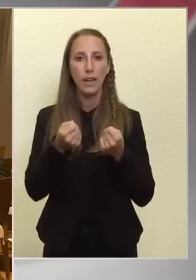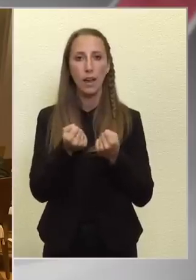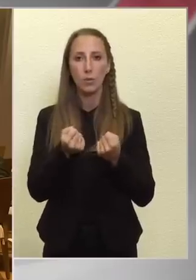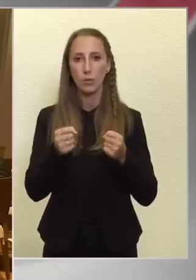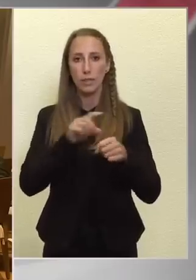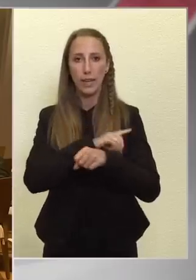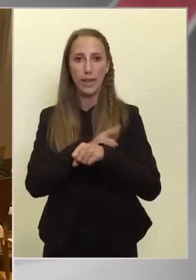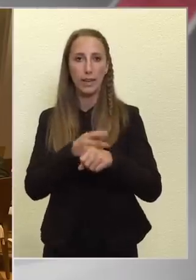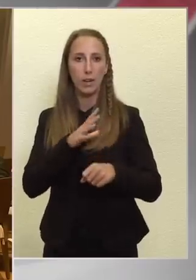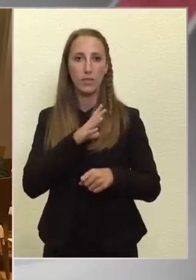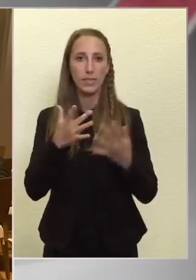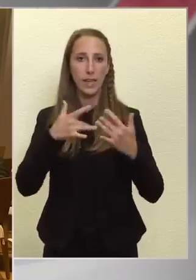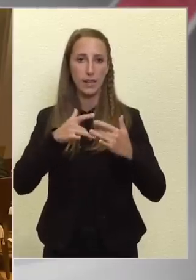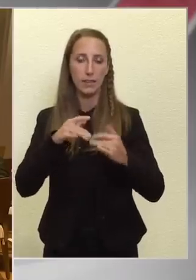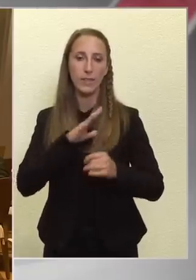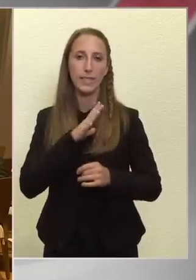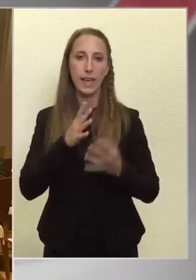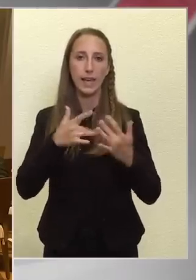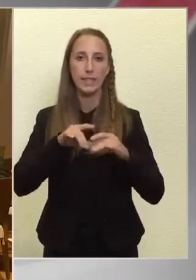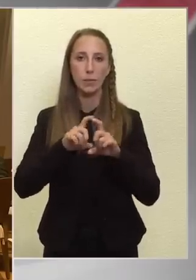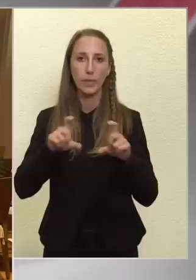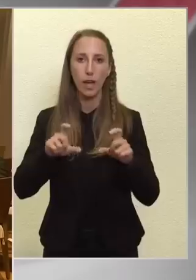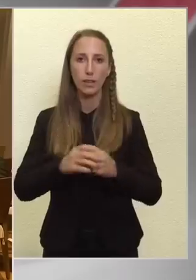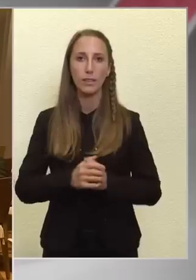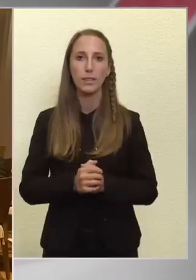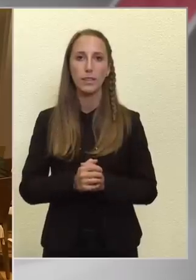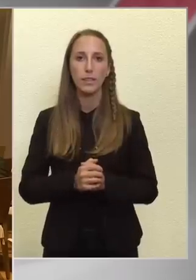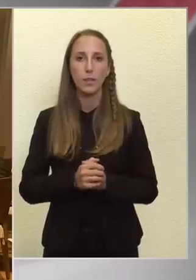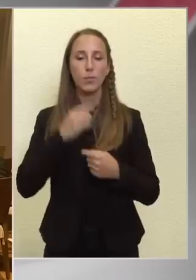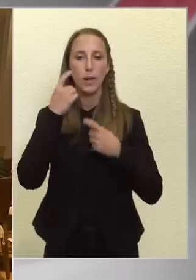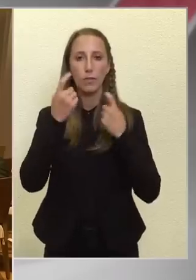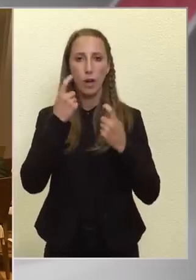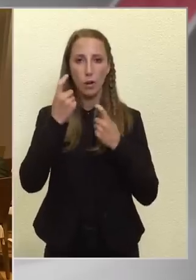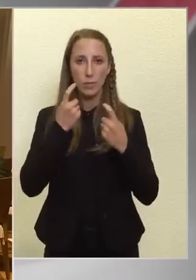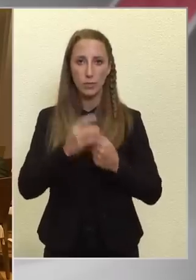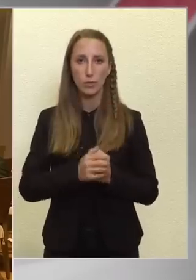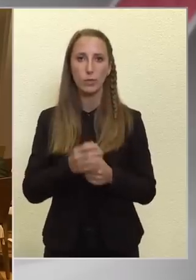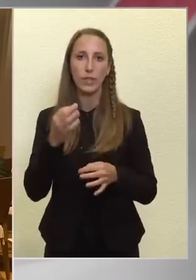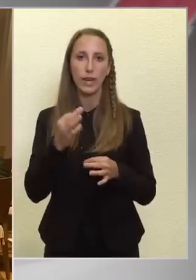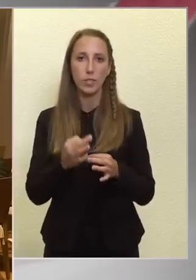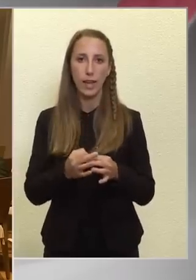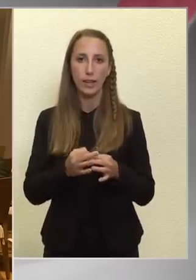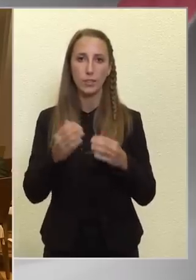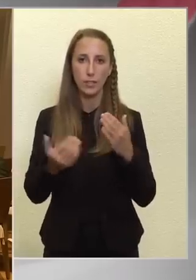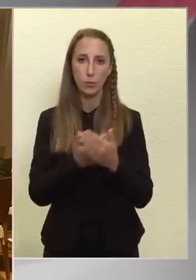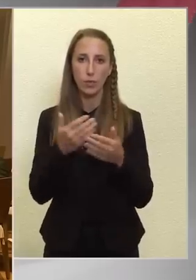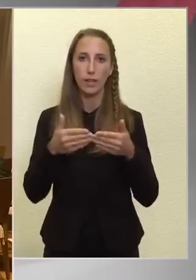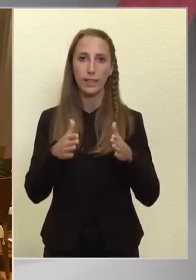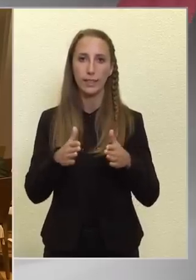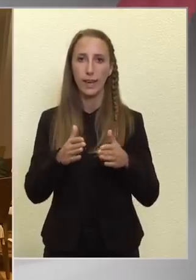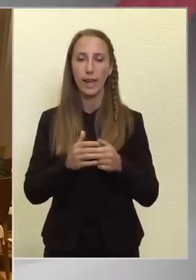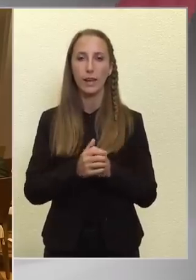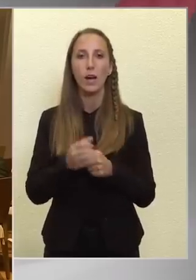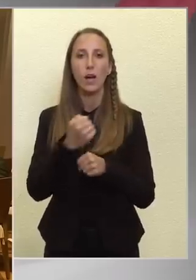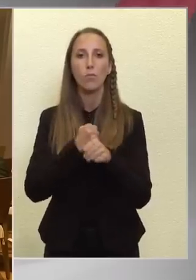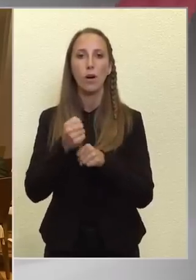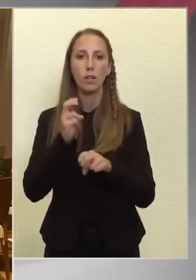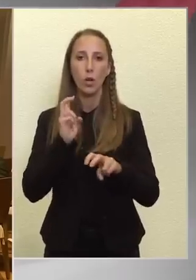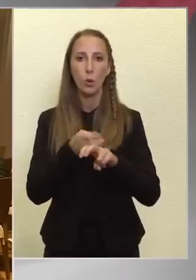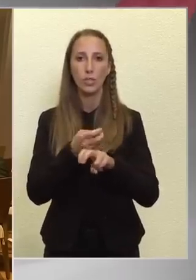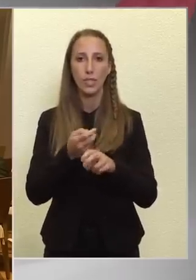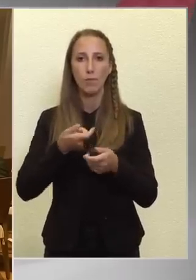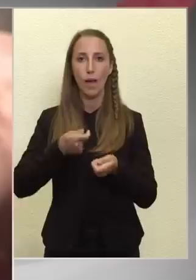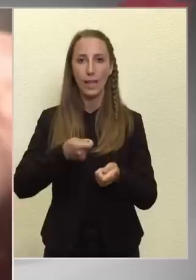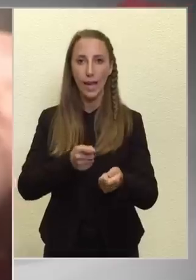energia veszélyhelyzet miatt megfogalmazódott, hogy esetlegesen újra nyitják a barnakőszén bányákat.